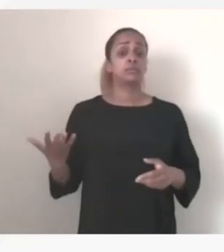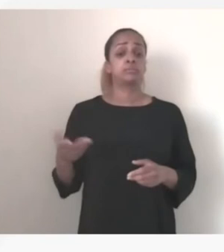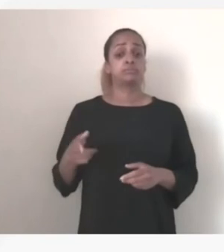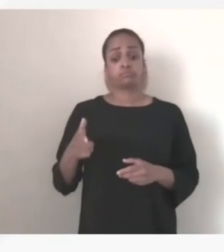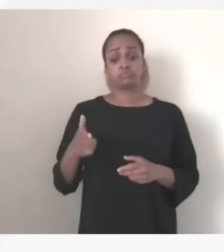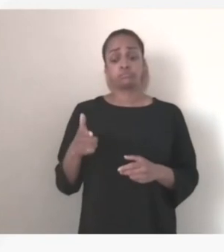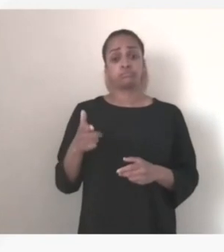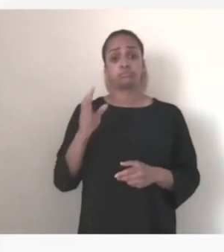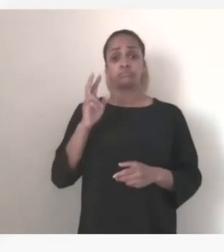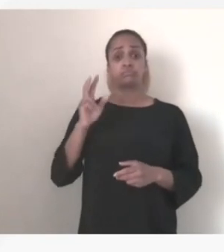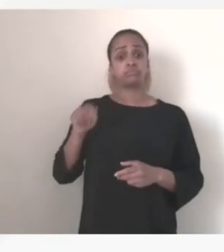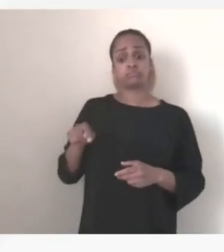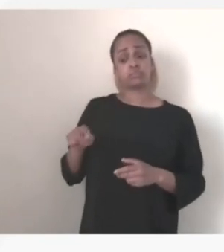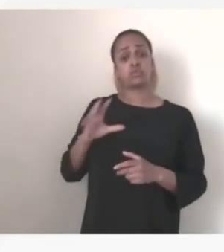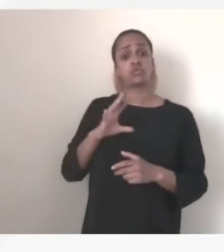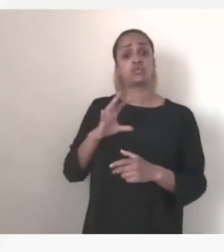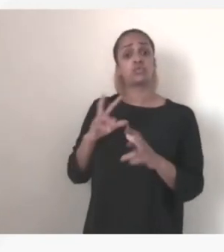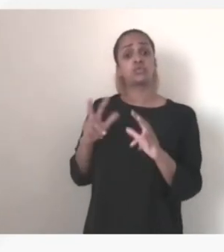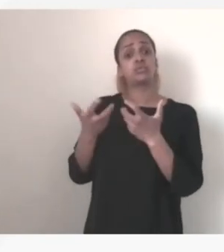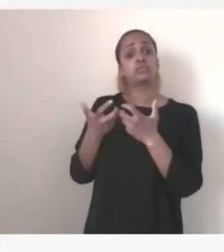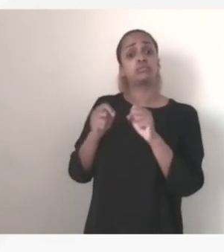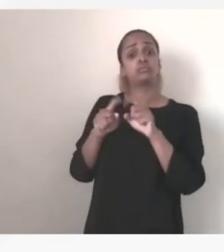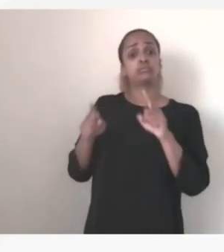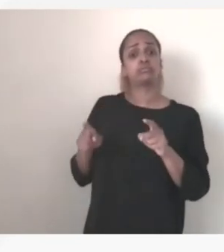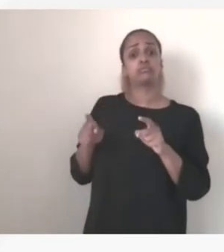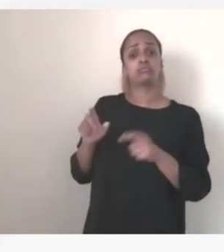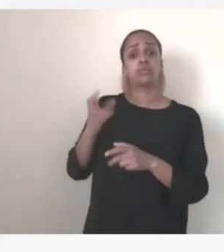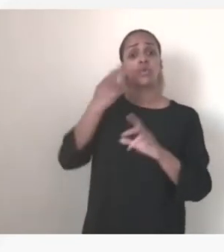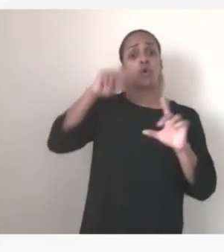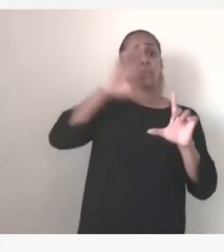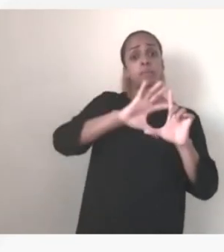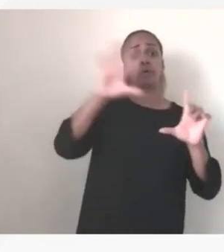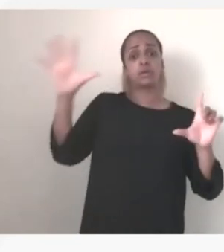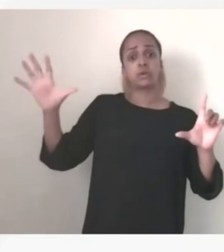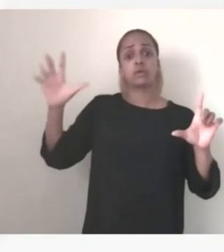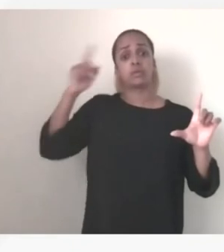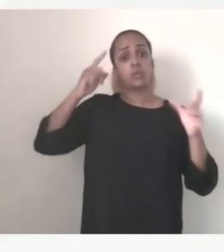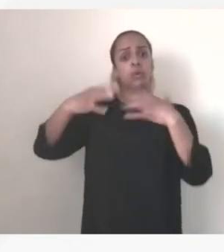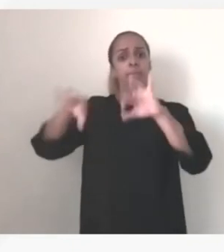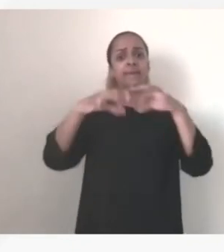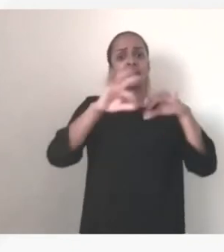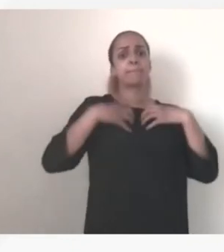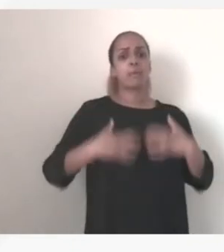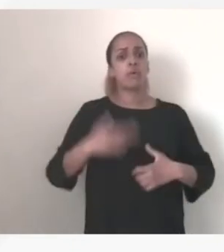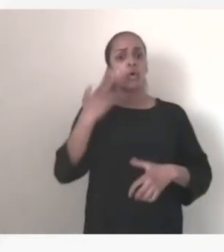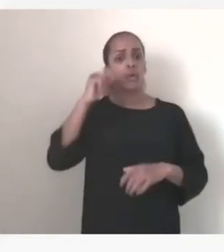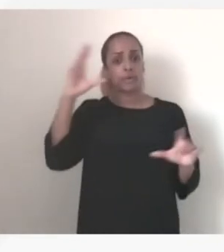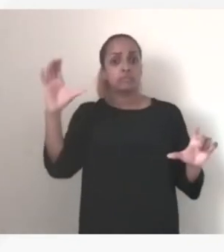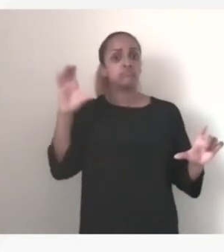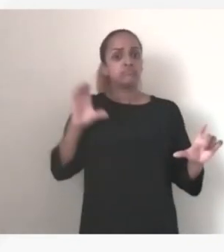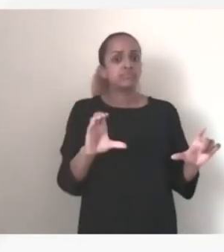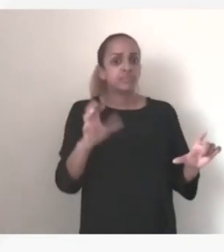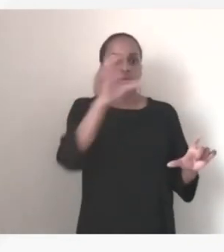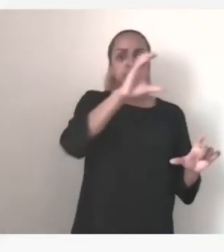donc qui sont alloués par l'Europe l'ensemble des états membres devaient être orientés sur